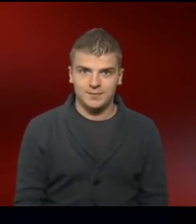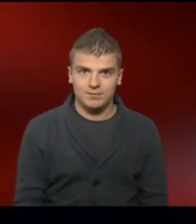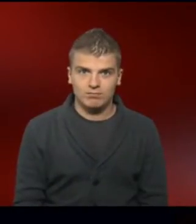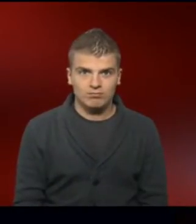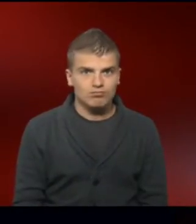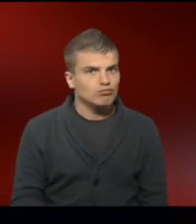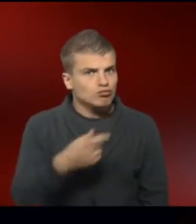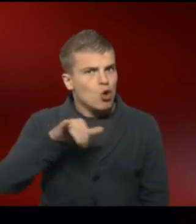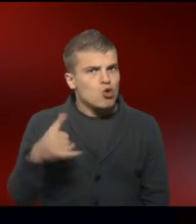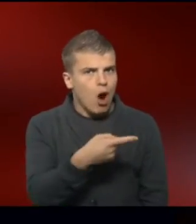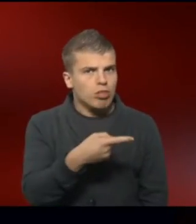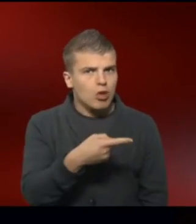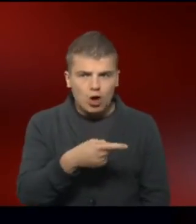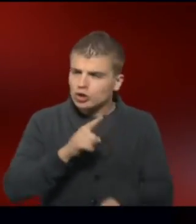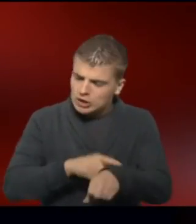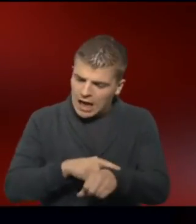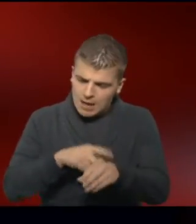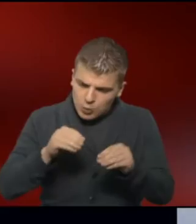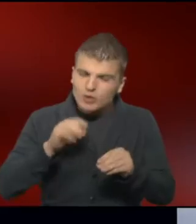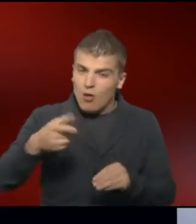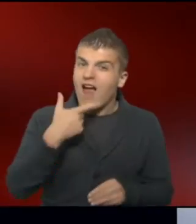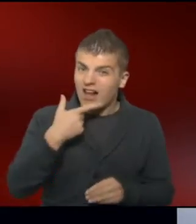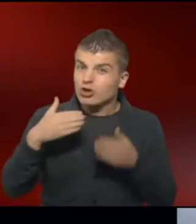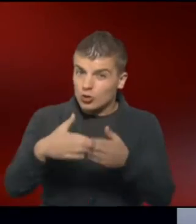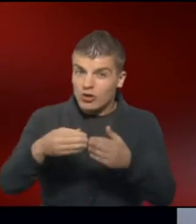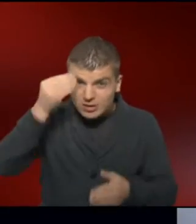Johanna nutzt die Zeit und lernt Vokabeln für ihren Englischkurs.